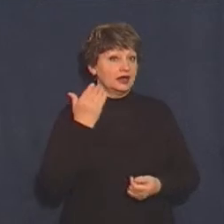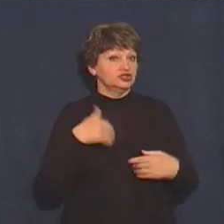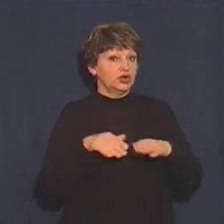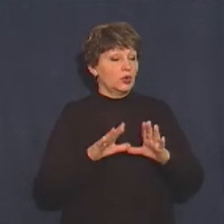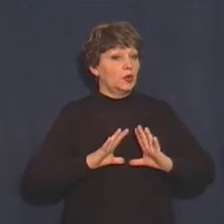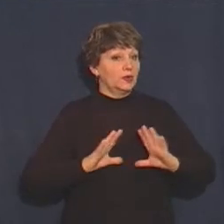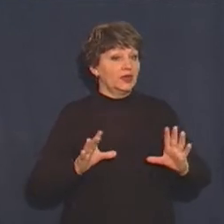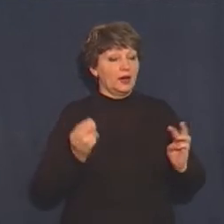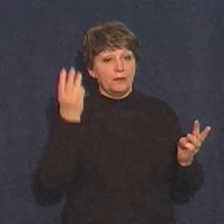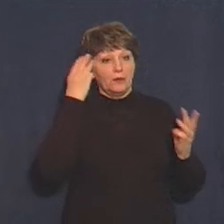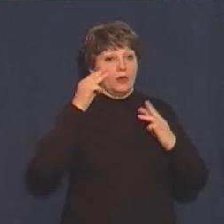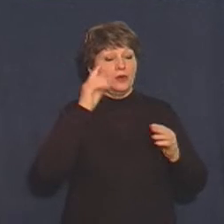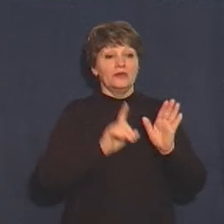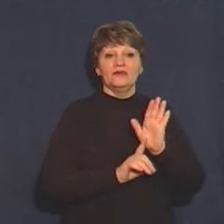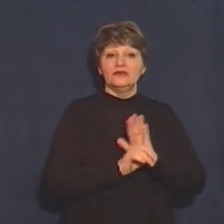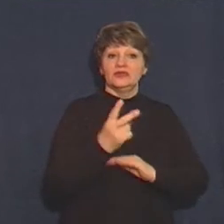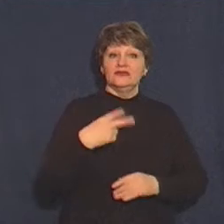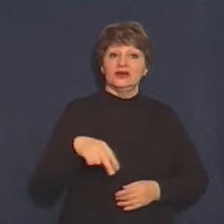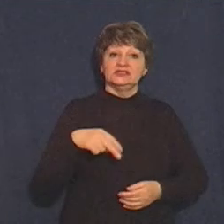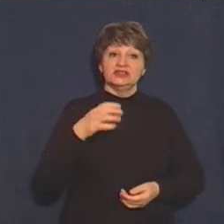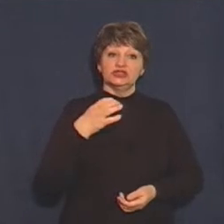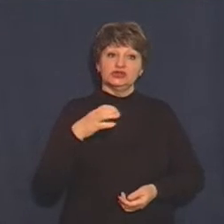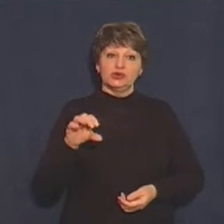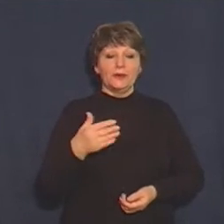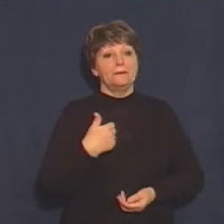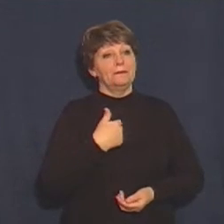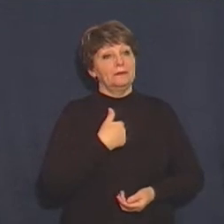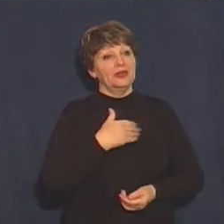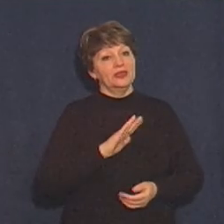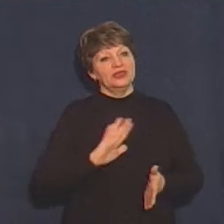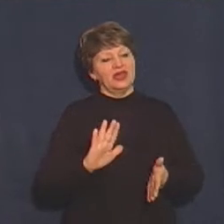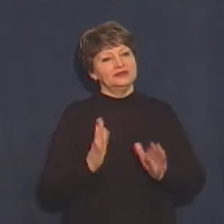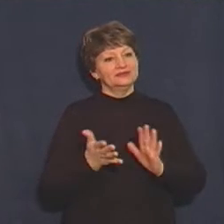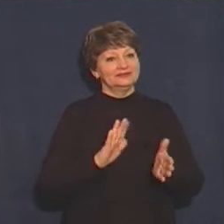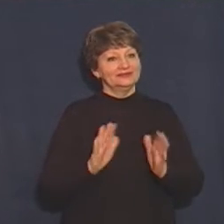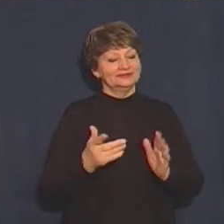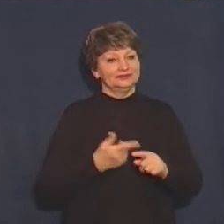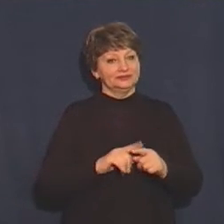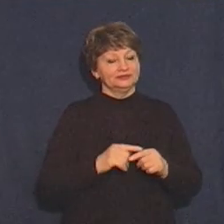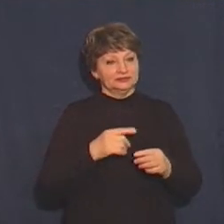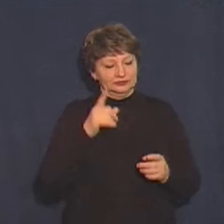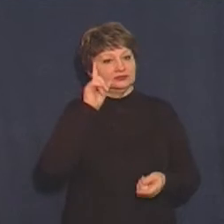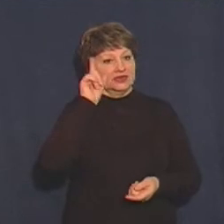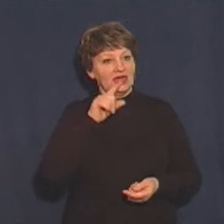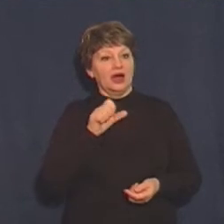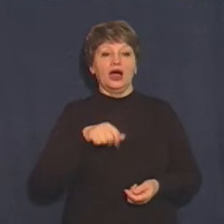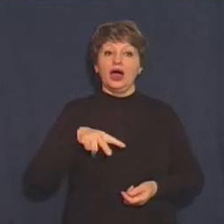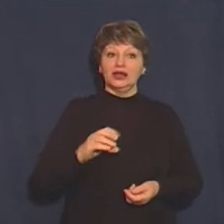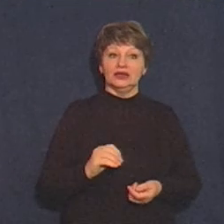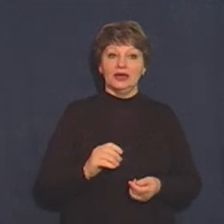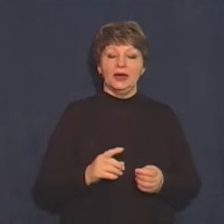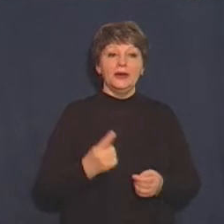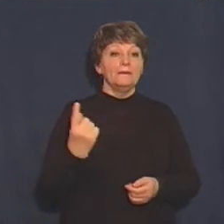Мода початку 20-го століття мені не дуже близька, але це вже перший